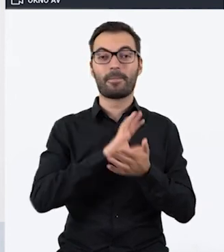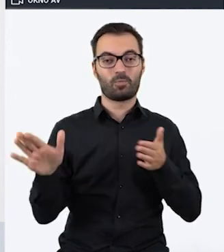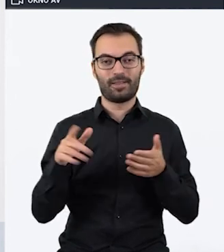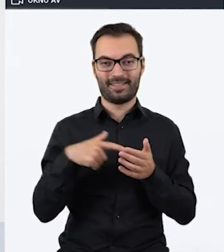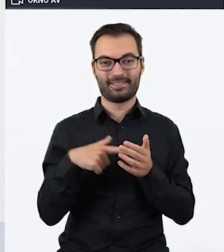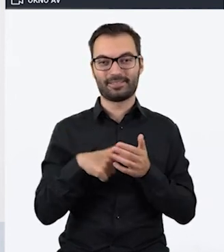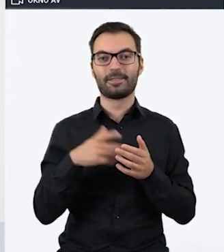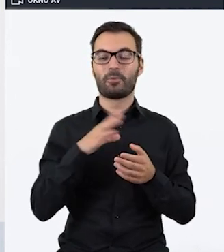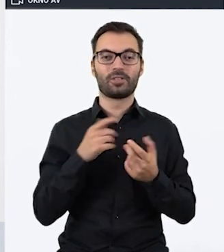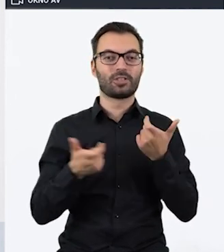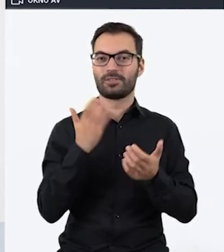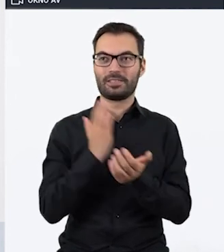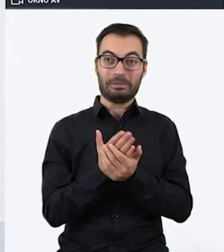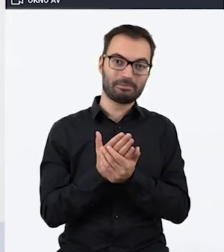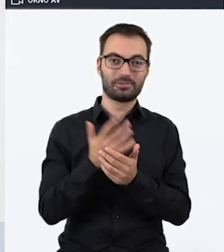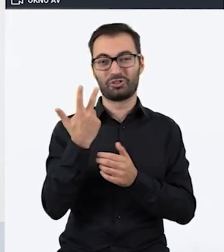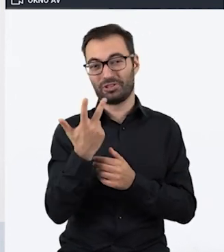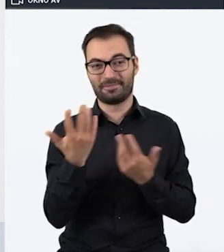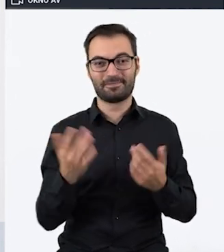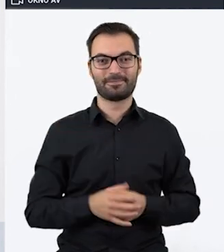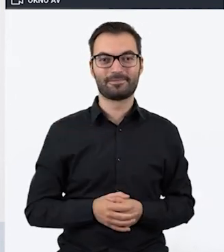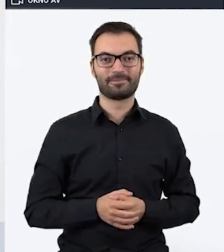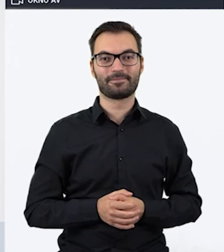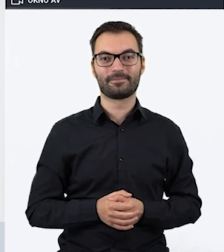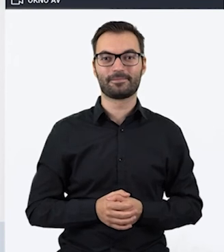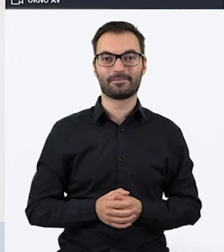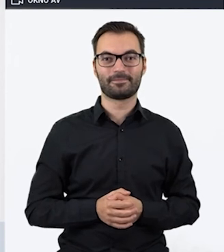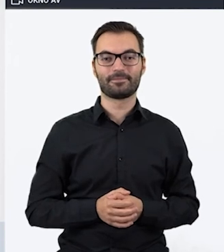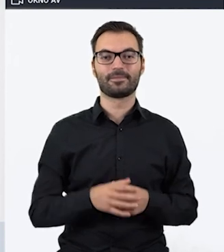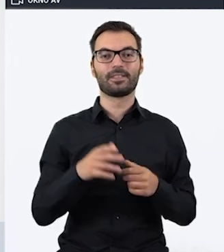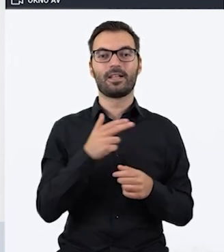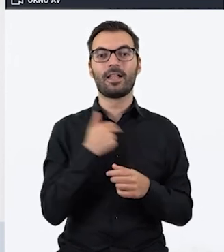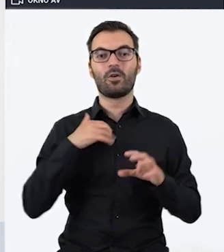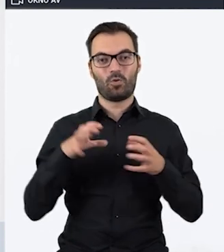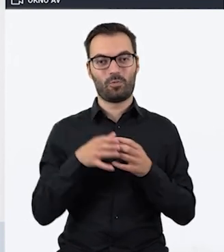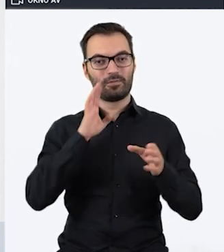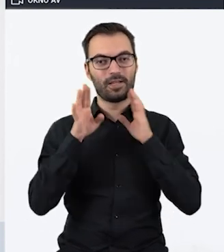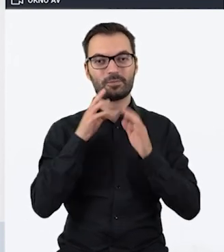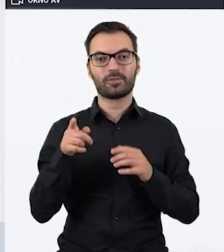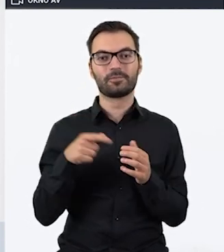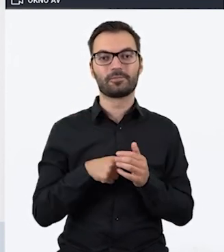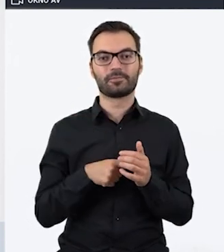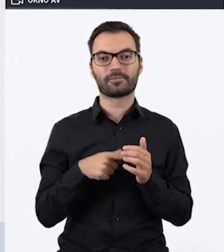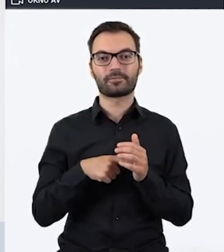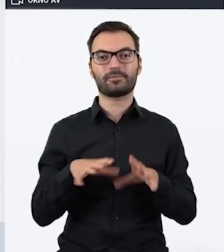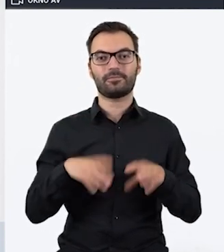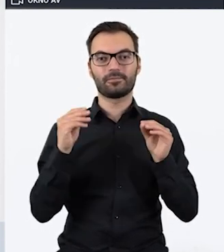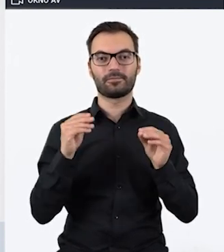stworzyć ich tylko trzy. Na naszej grupie na Facebooku na początku